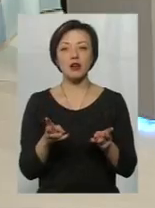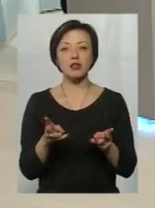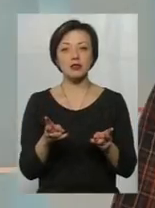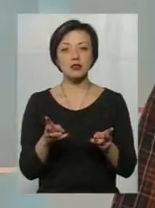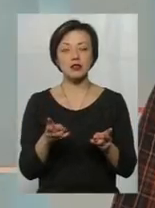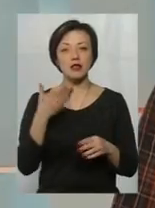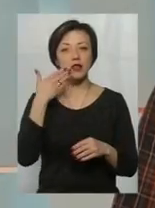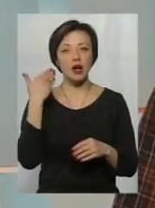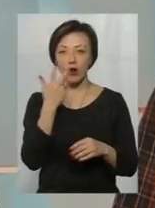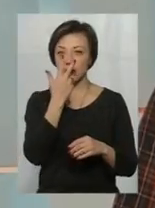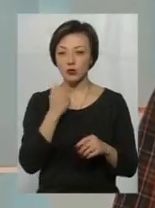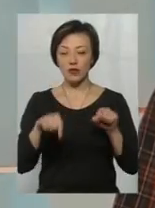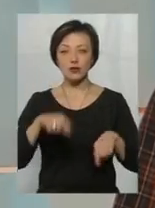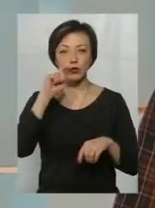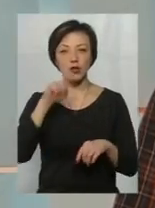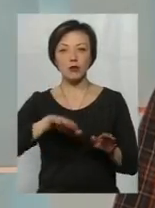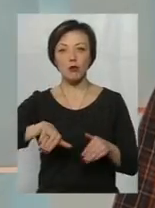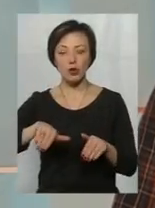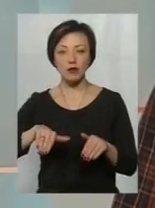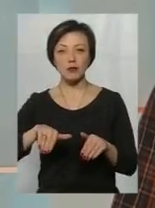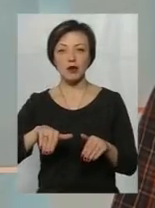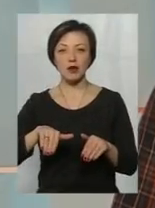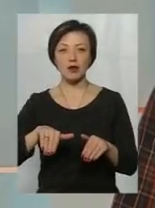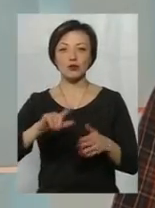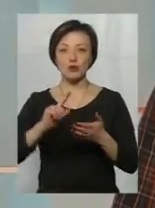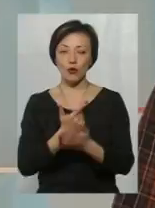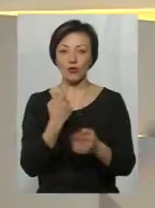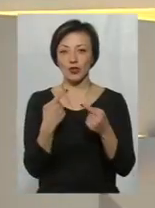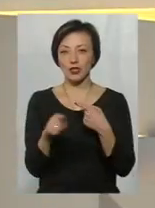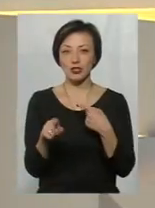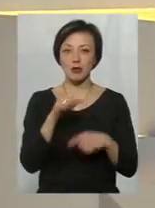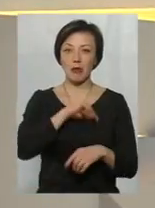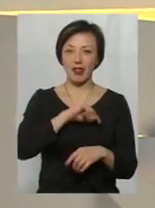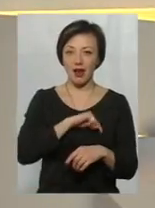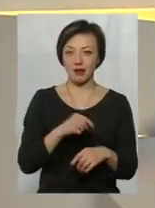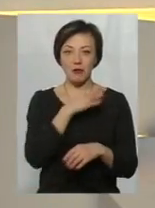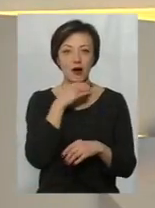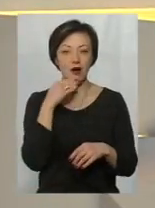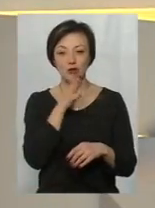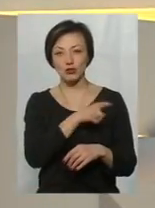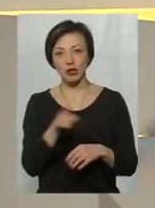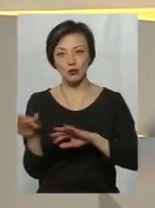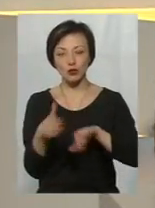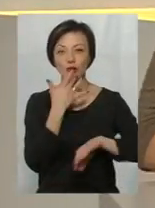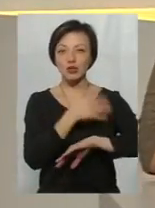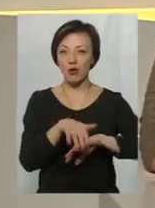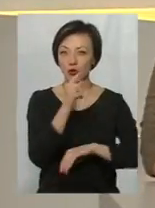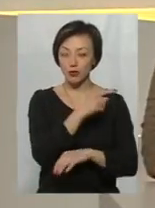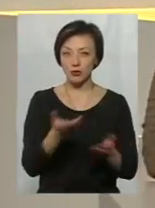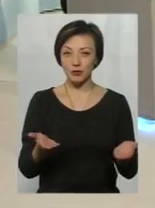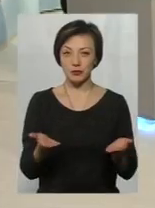легко адаптуватись на Україні, потім вже під інший менталітет, вже ж багато часу пробігає?